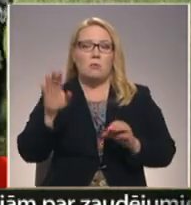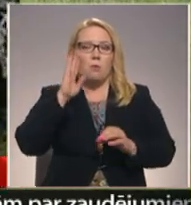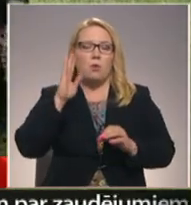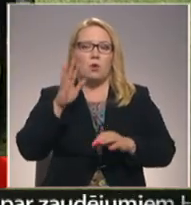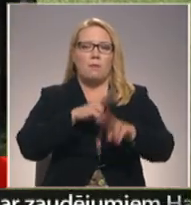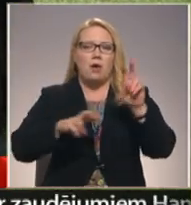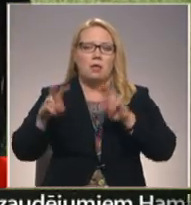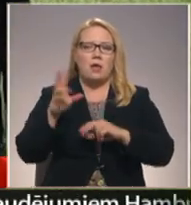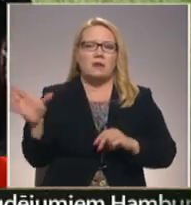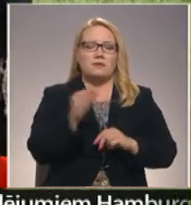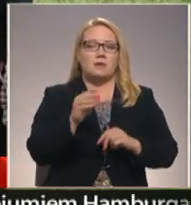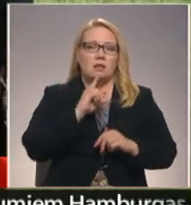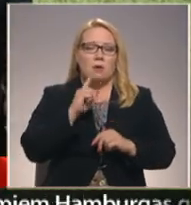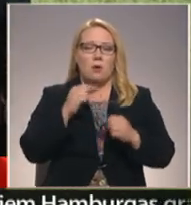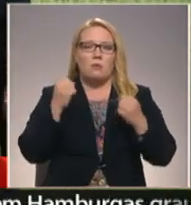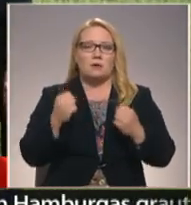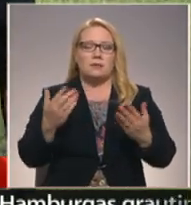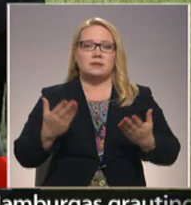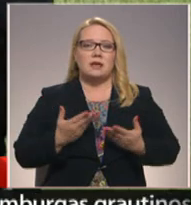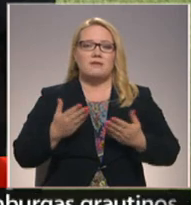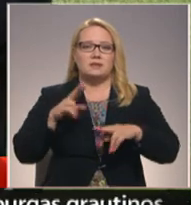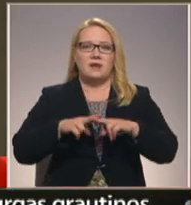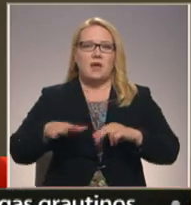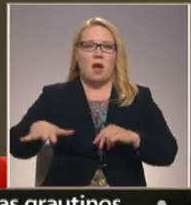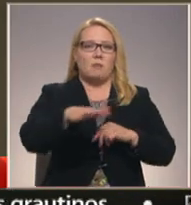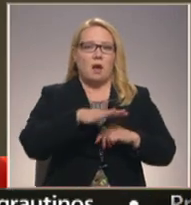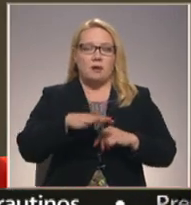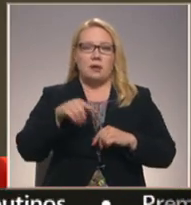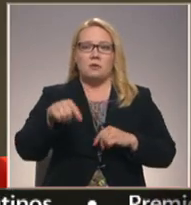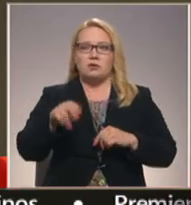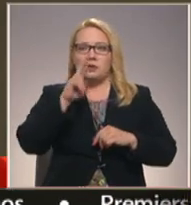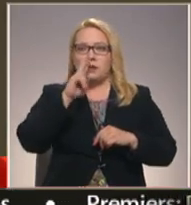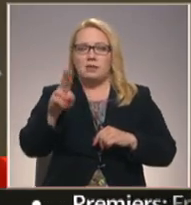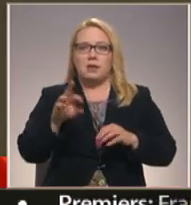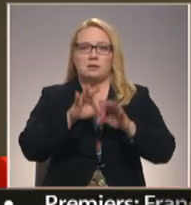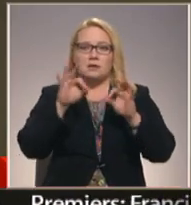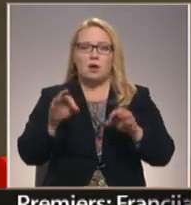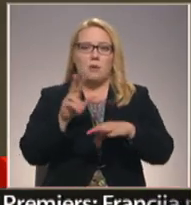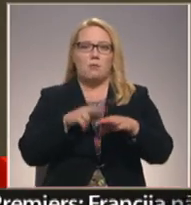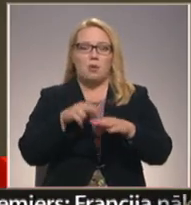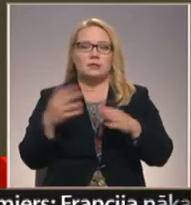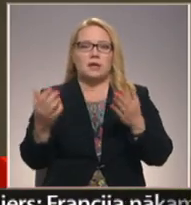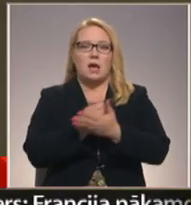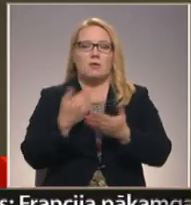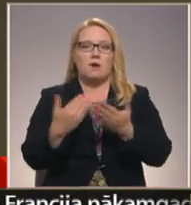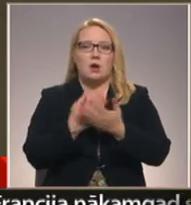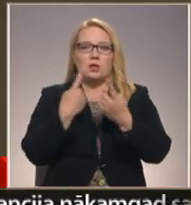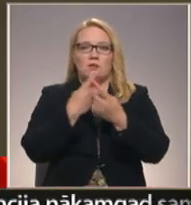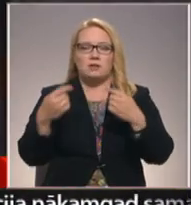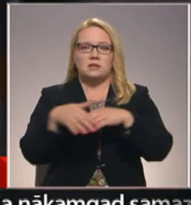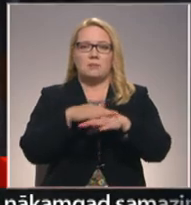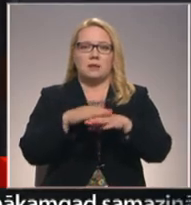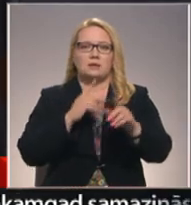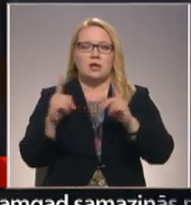meklēts visā Liepāja un pastiprināt viņu dzīves vietas apkārtnē. Savukārt šīs nedēļas sākumā policija izdevās iegūt jaunu informāciju sabiedriskā